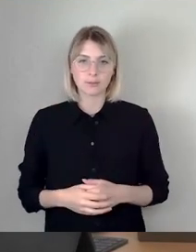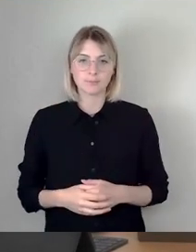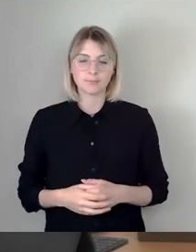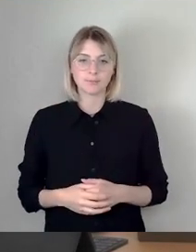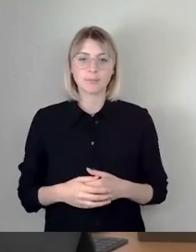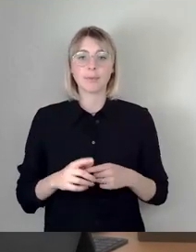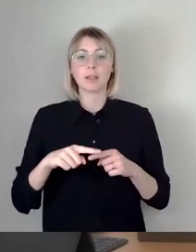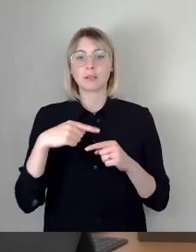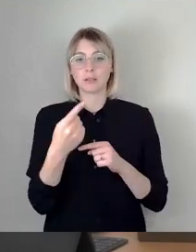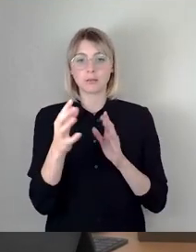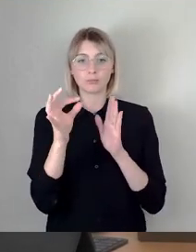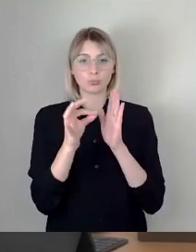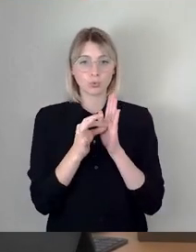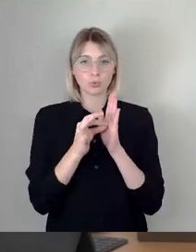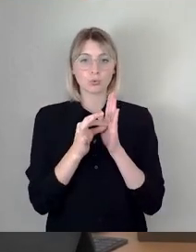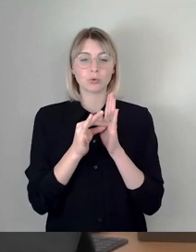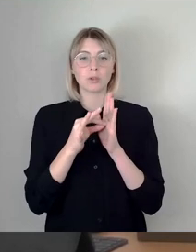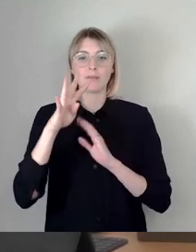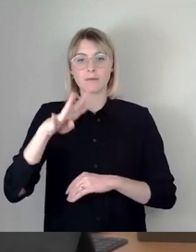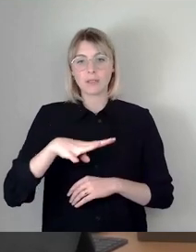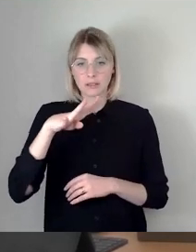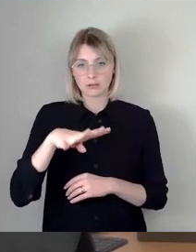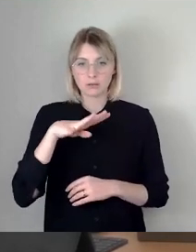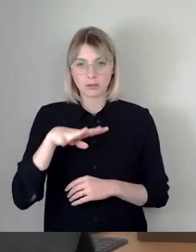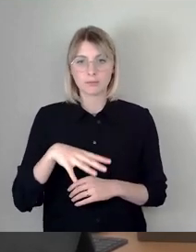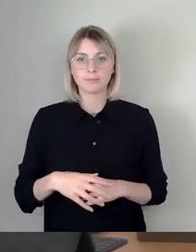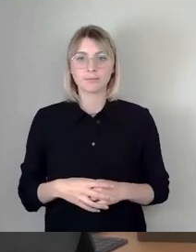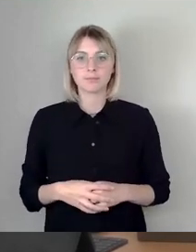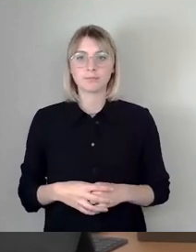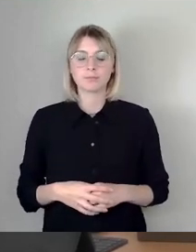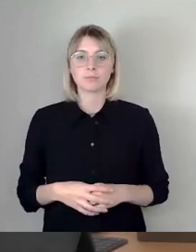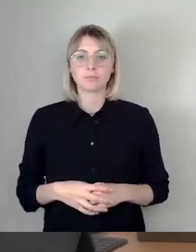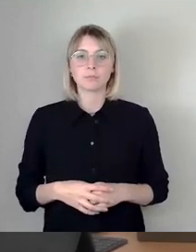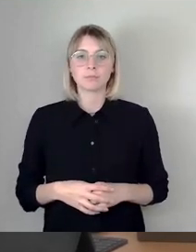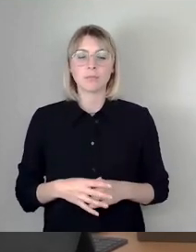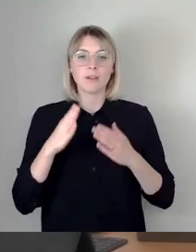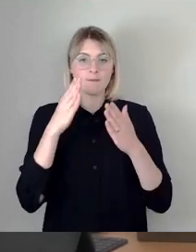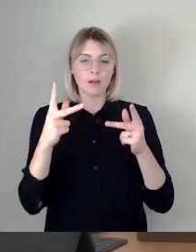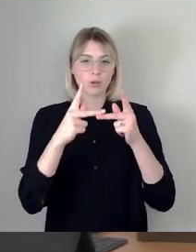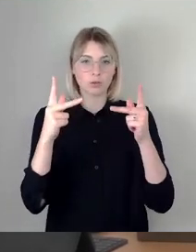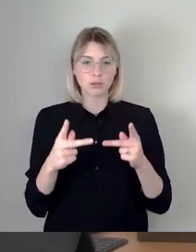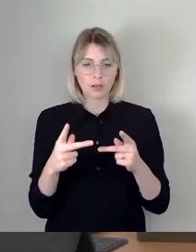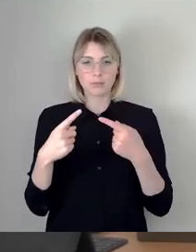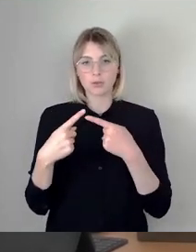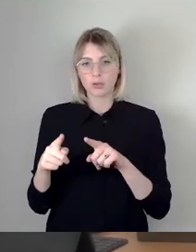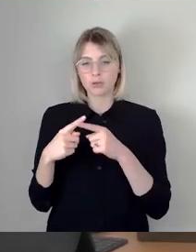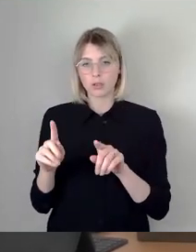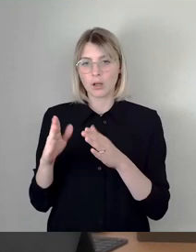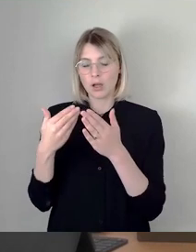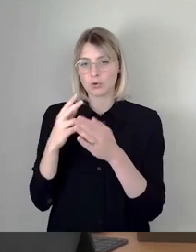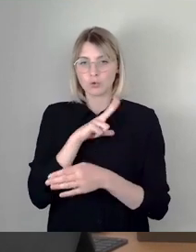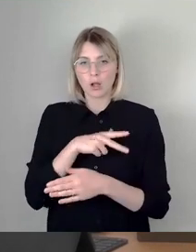Tagesordnungspunkt 14. Fachkonzept sonstiger soziale Angebote für Dresden.